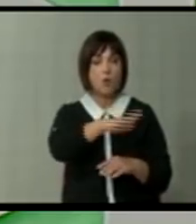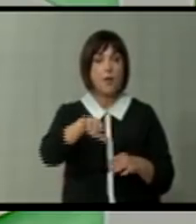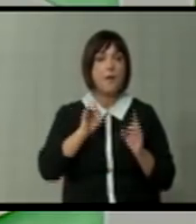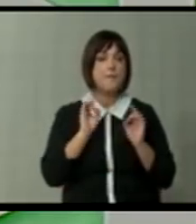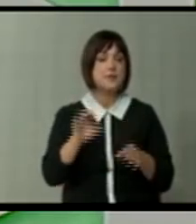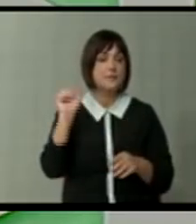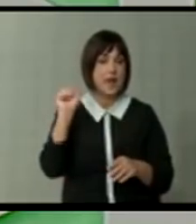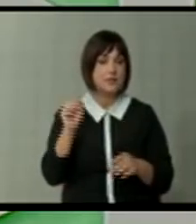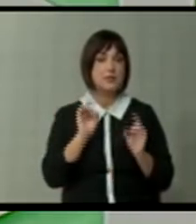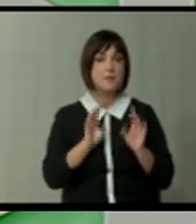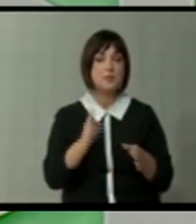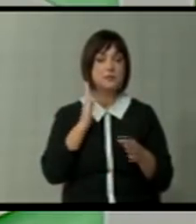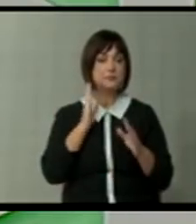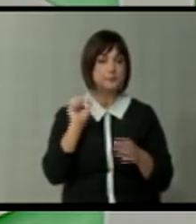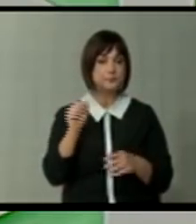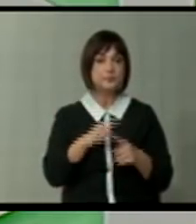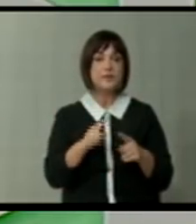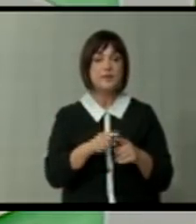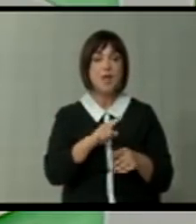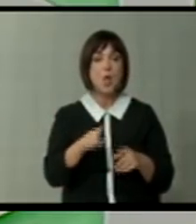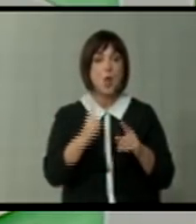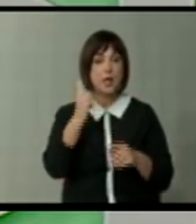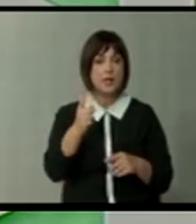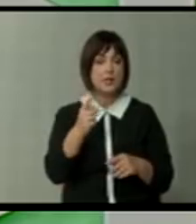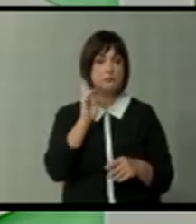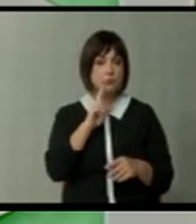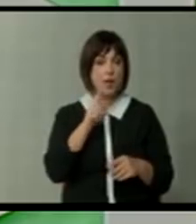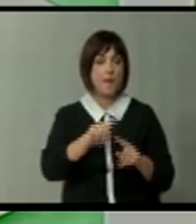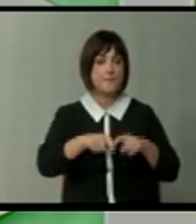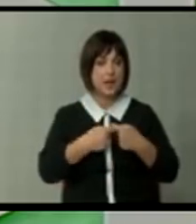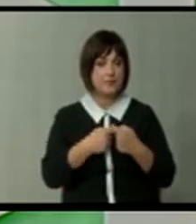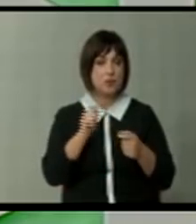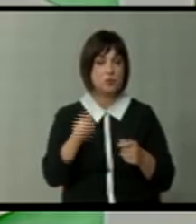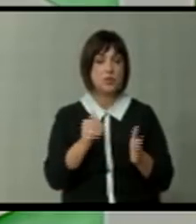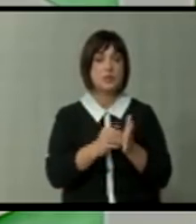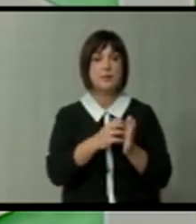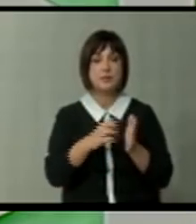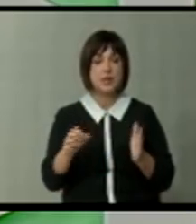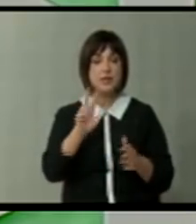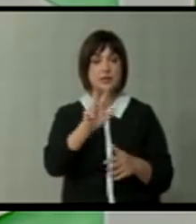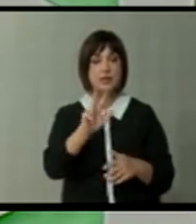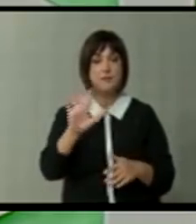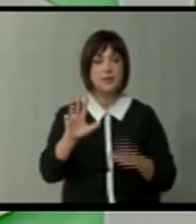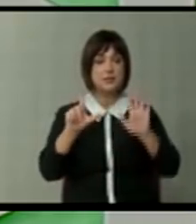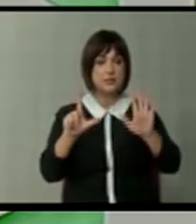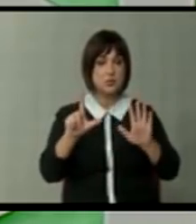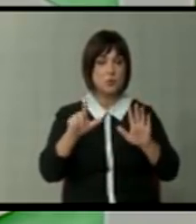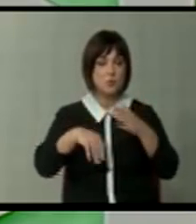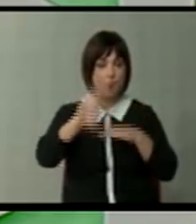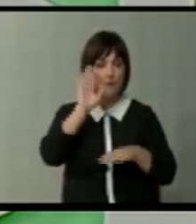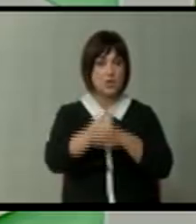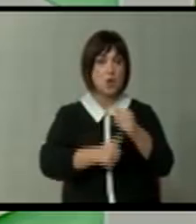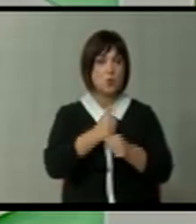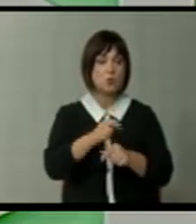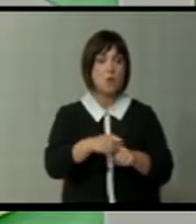Без партијска боја, без партијска определба. Не достижна и кога еден најелементарен предмет судски треба да трае 3, 5, 7 и повеќе години да